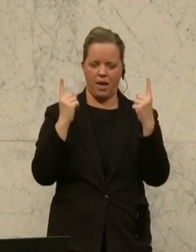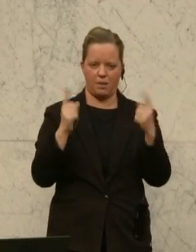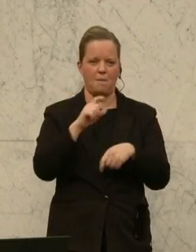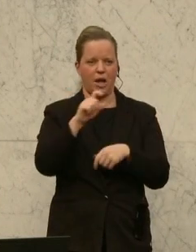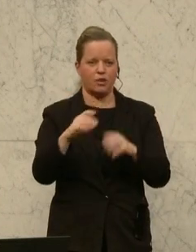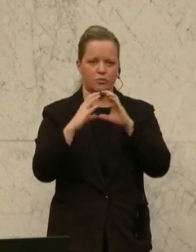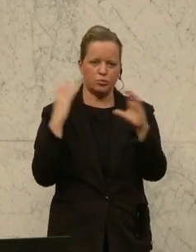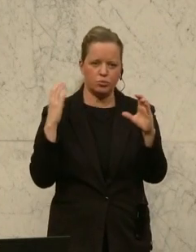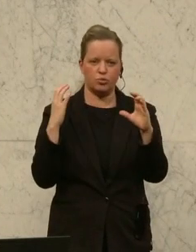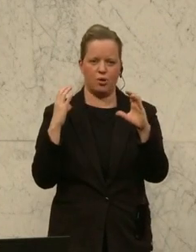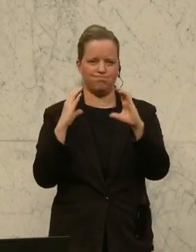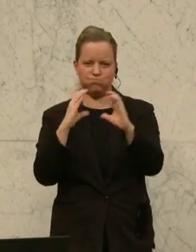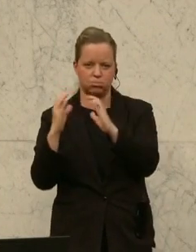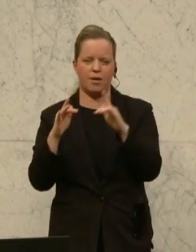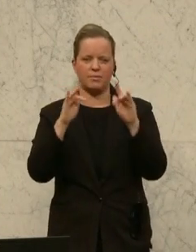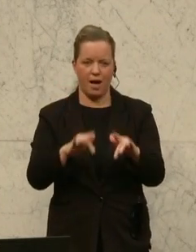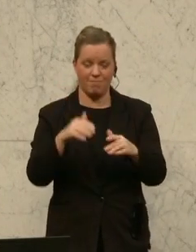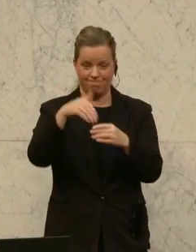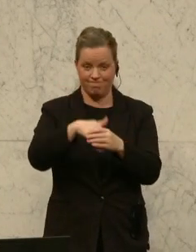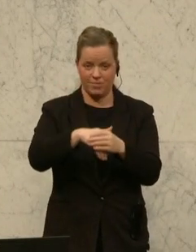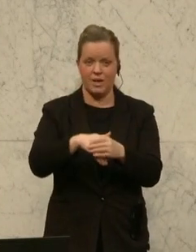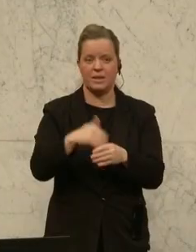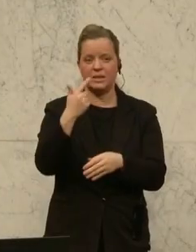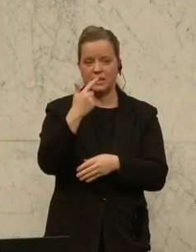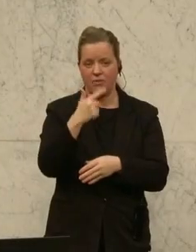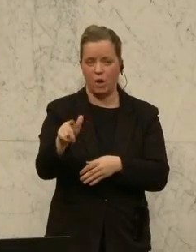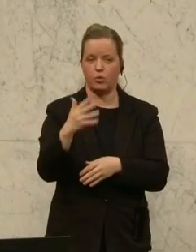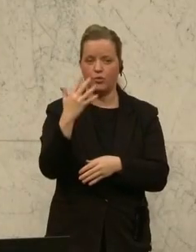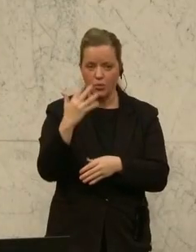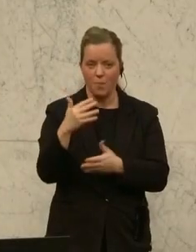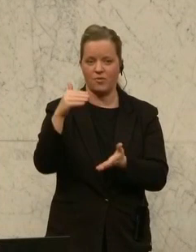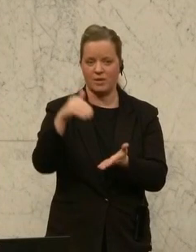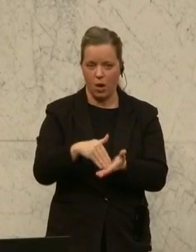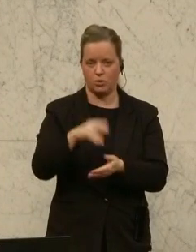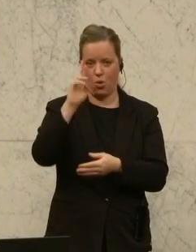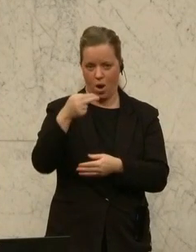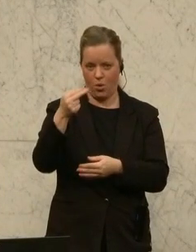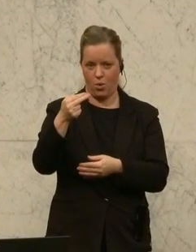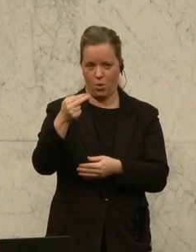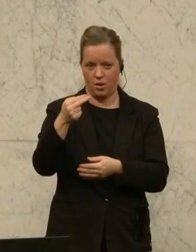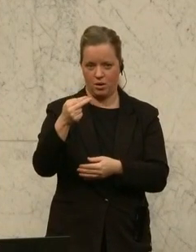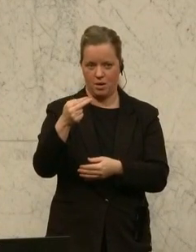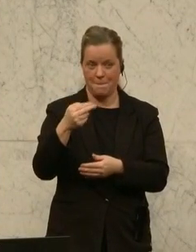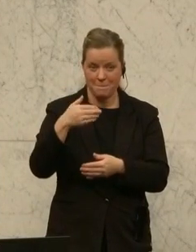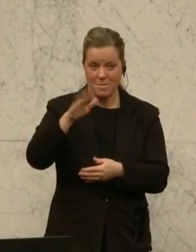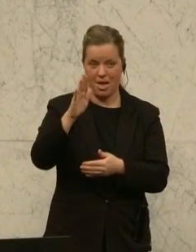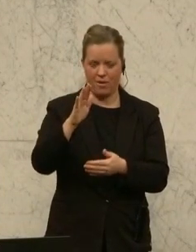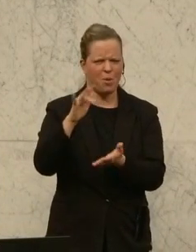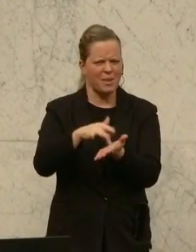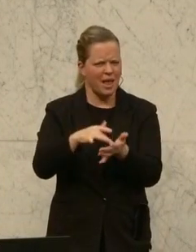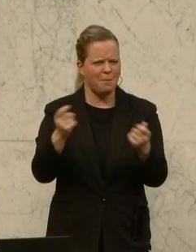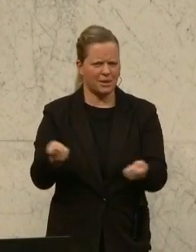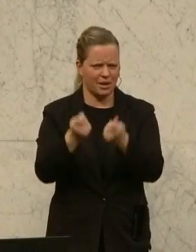Pritschen von sage und schreibe 205.000 Euro. 205.000 Euro für einen Mittelbetrieb.